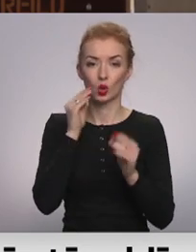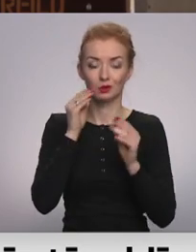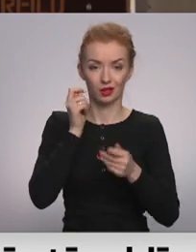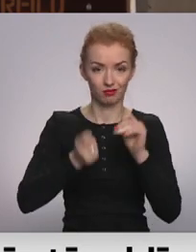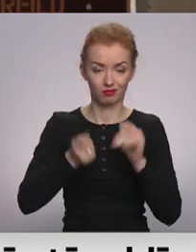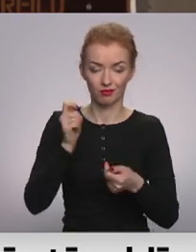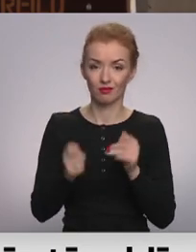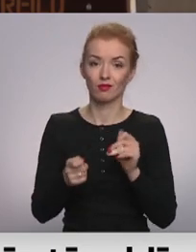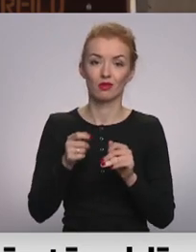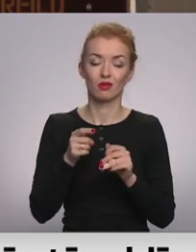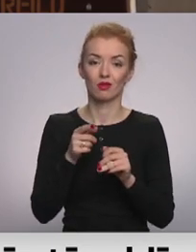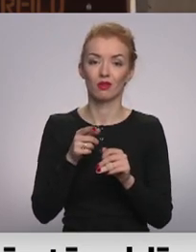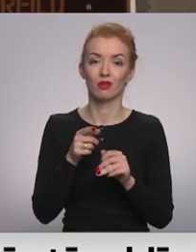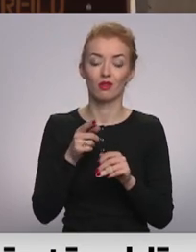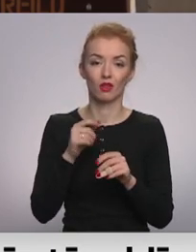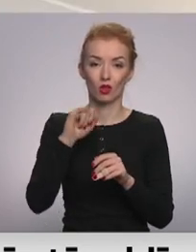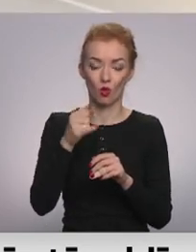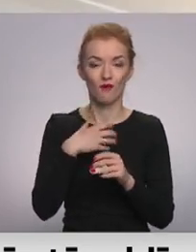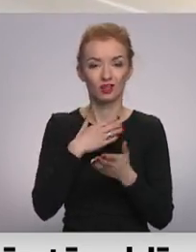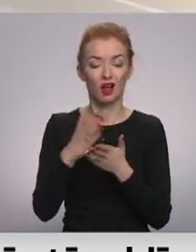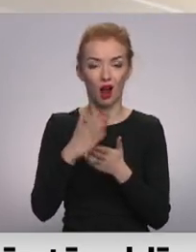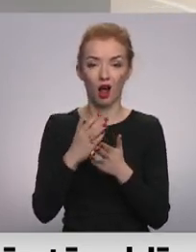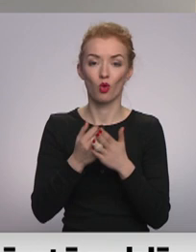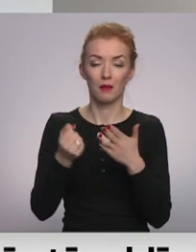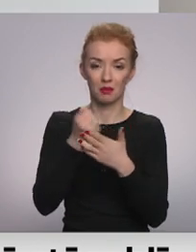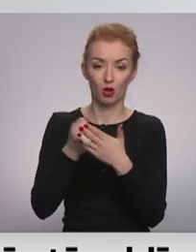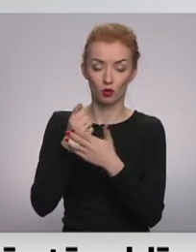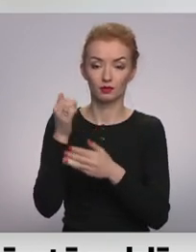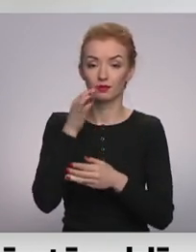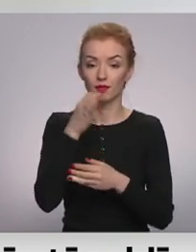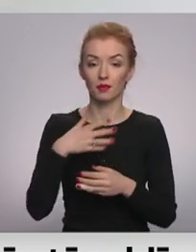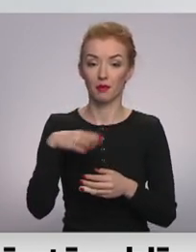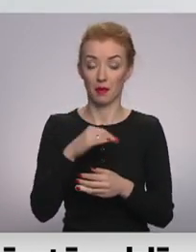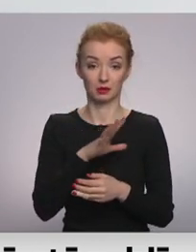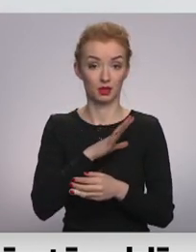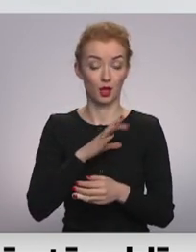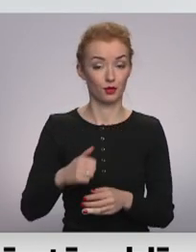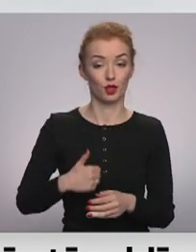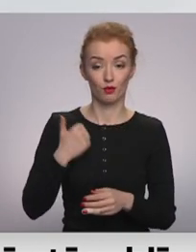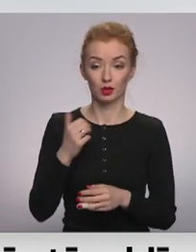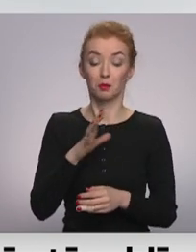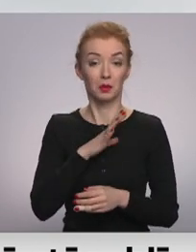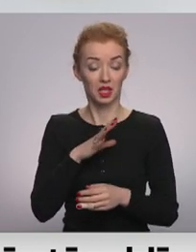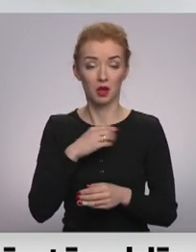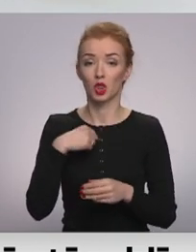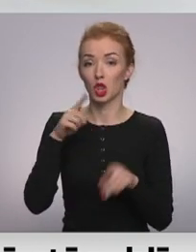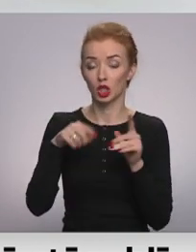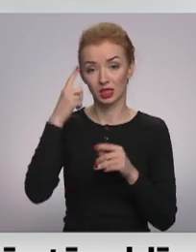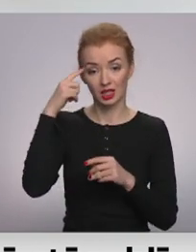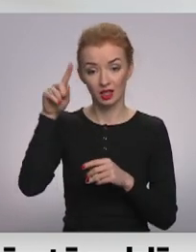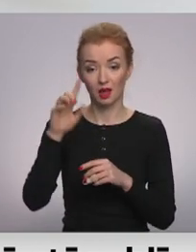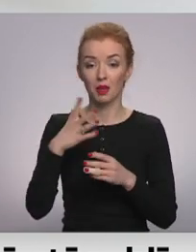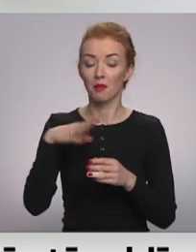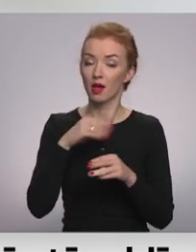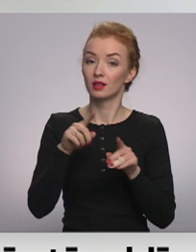pēc būtību šo apmetumu sakārtošanu. Tad, kad mēs pieņemsim bijām kā īpašnieks, bija varianti, bet mēs arī